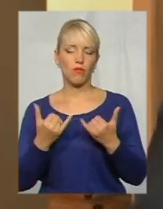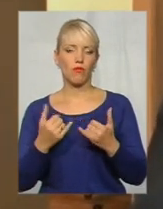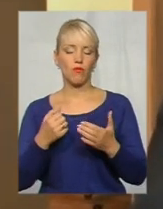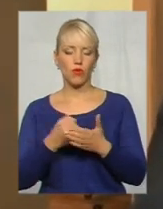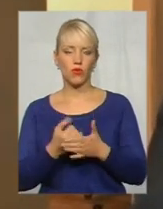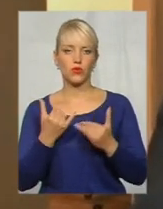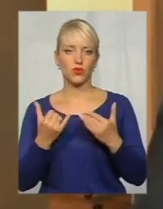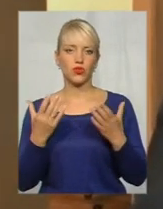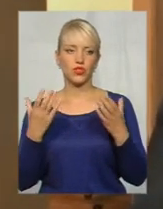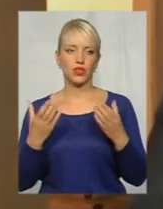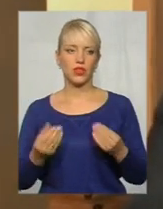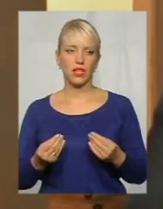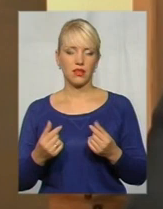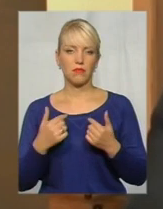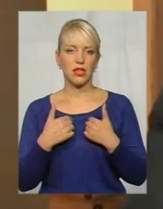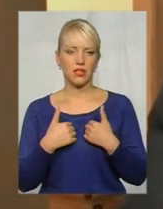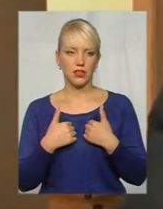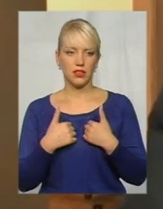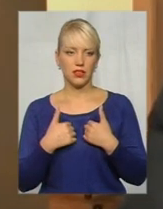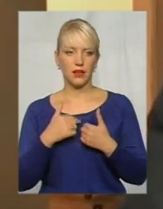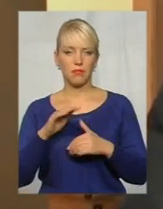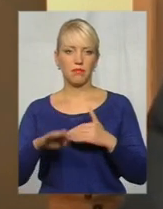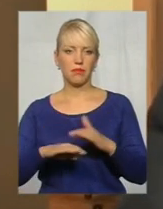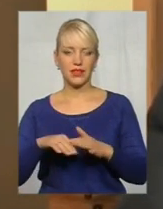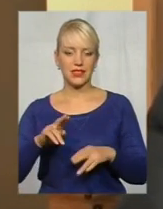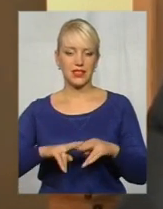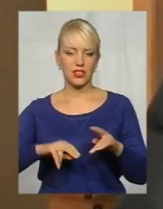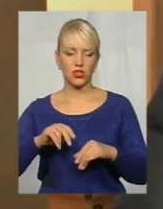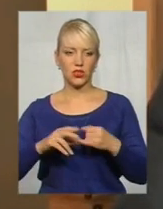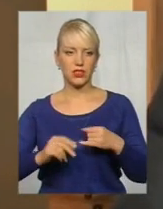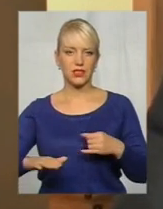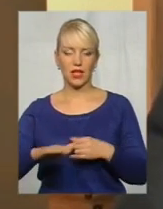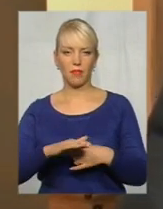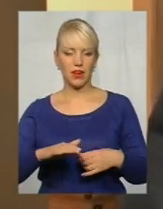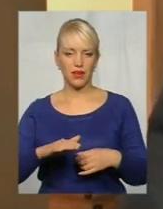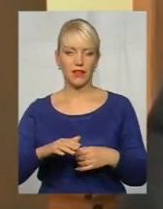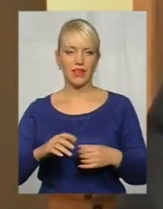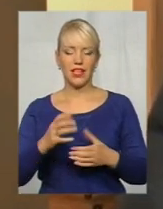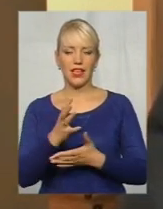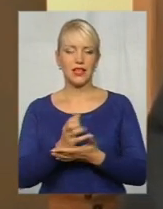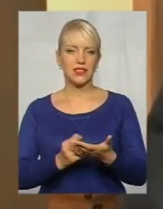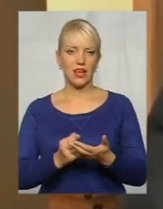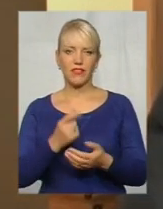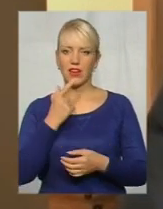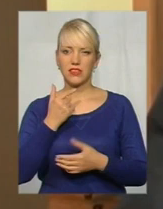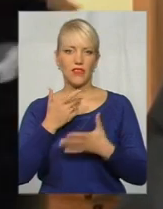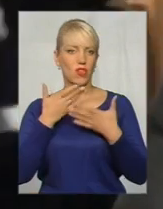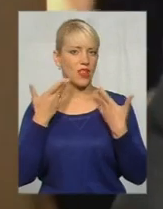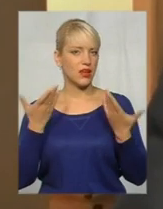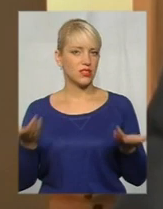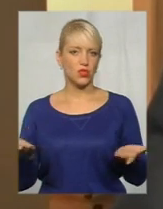під застройки землі в резерві Красилова не існує. І